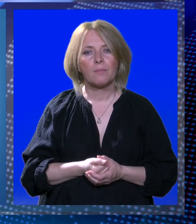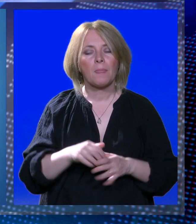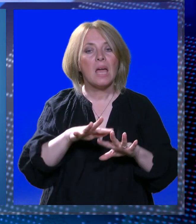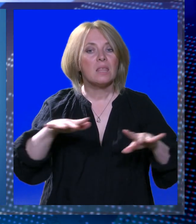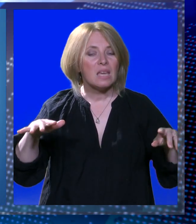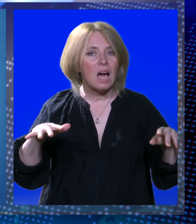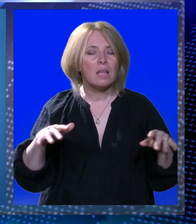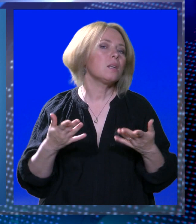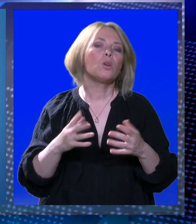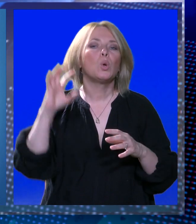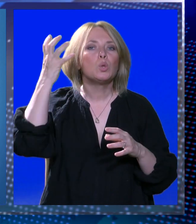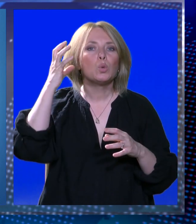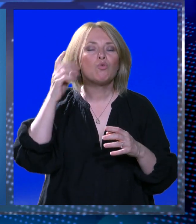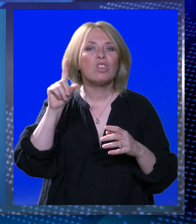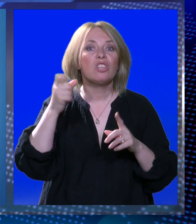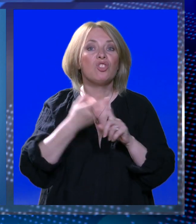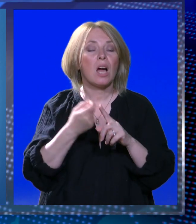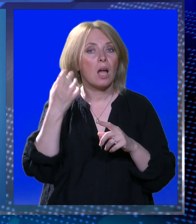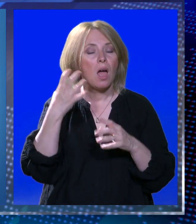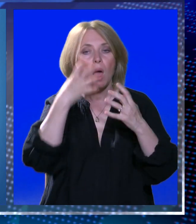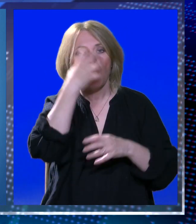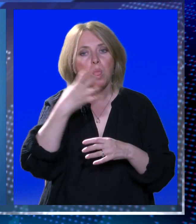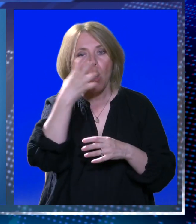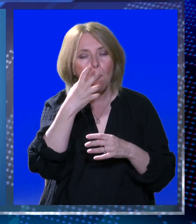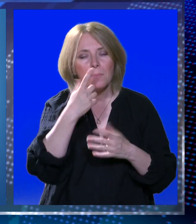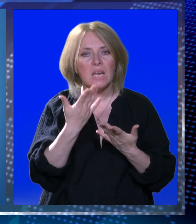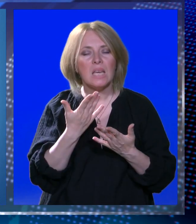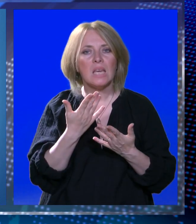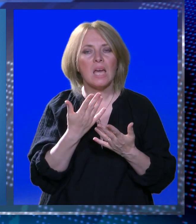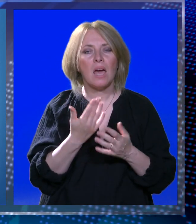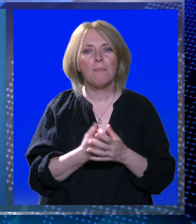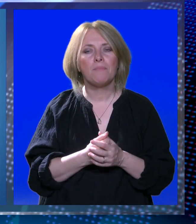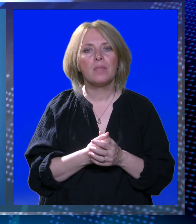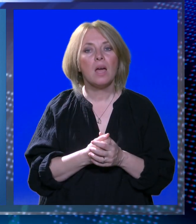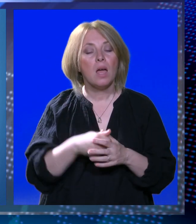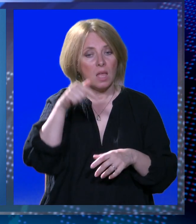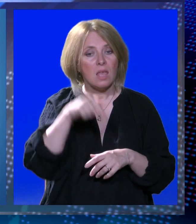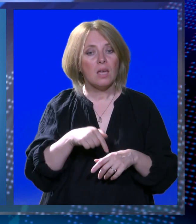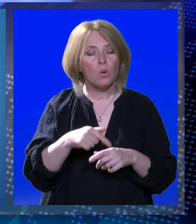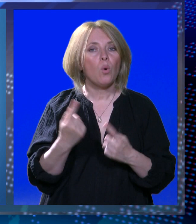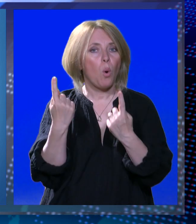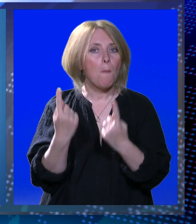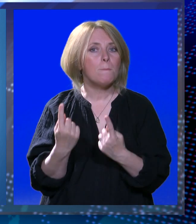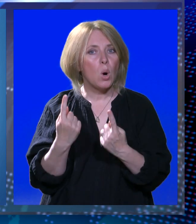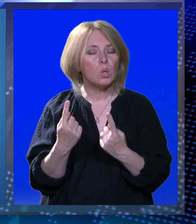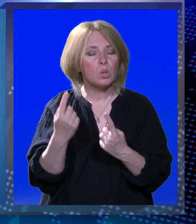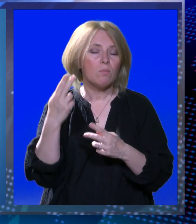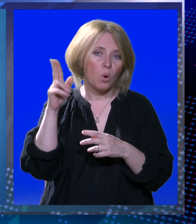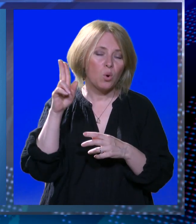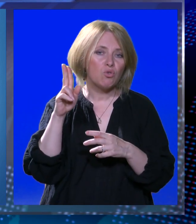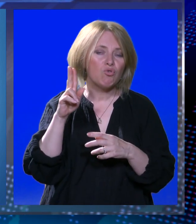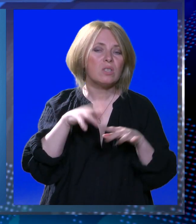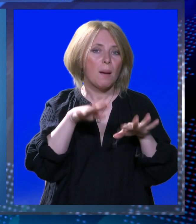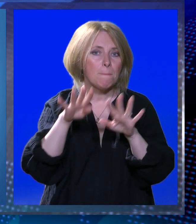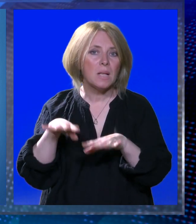Na Jadranu pretežno sunčeno i čak malo topli od prosjeka tek na jugu postoji mala vjerovatnost za izolirani popornjeni